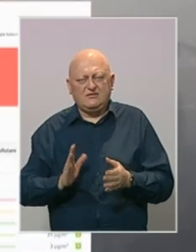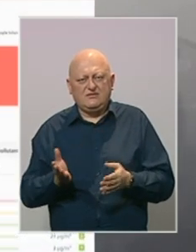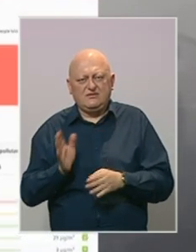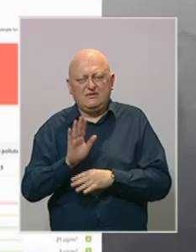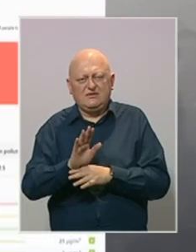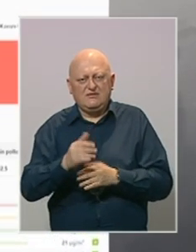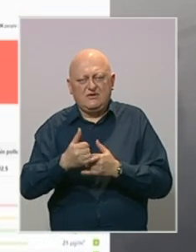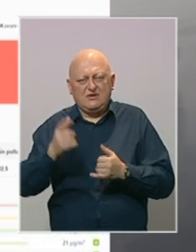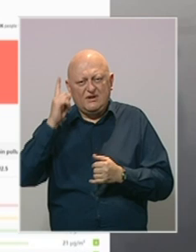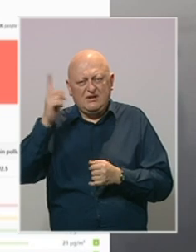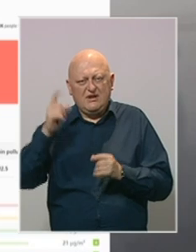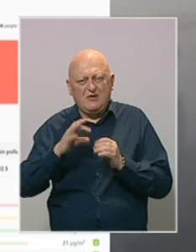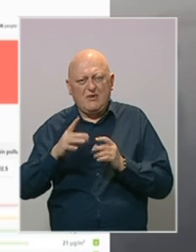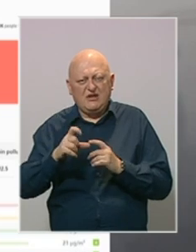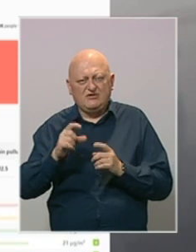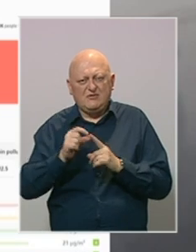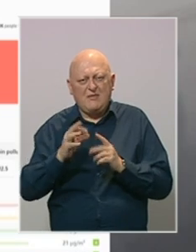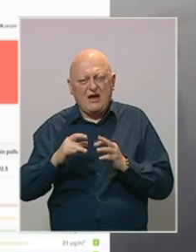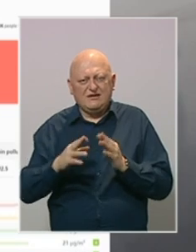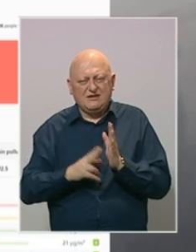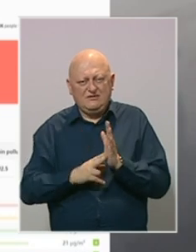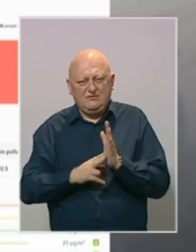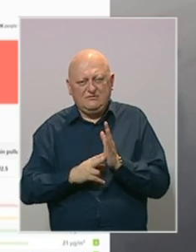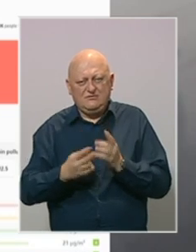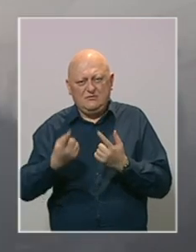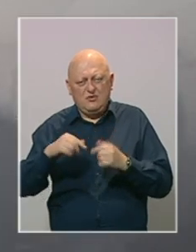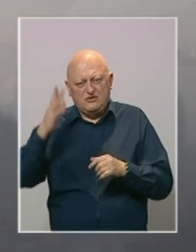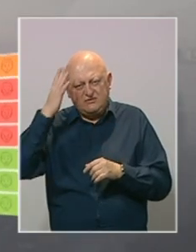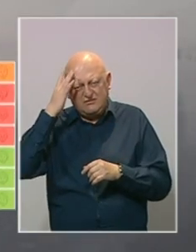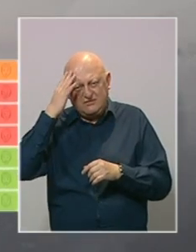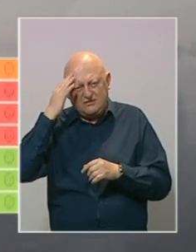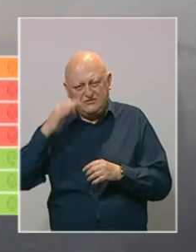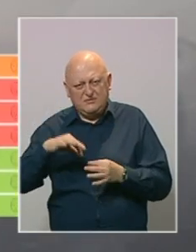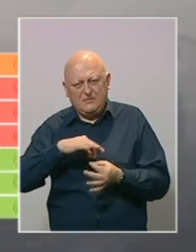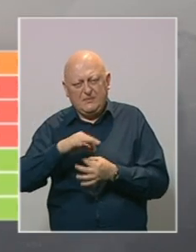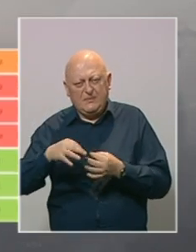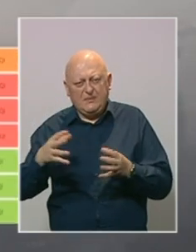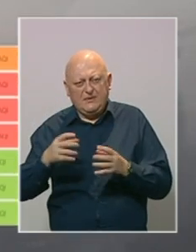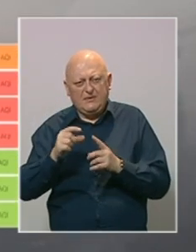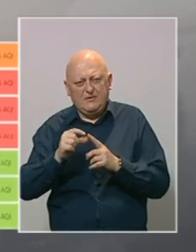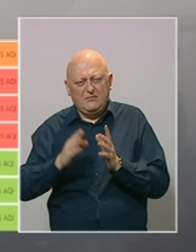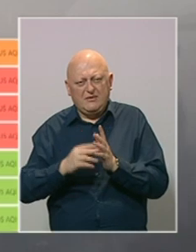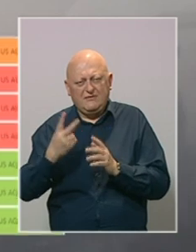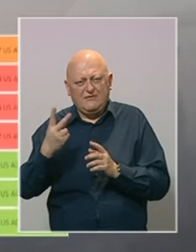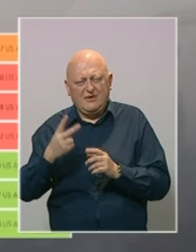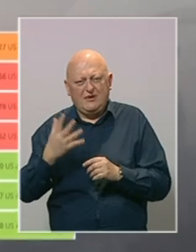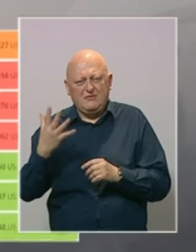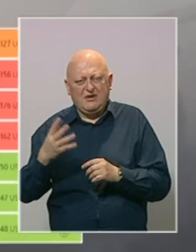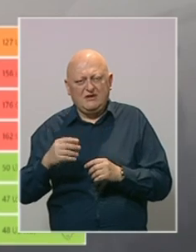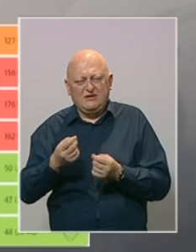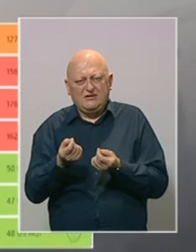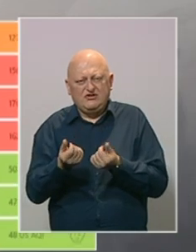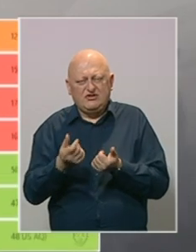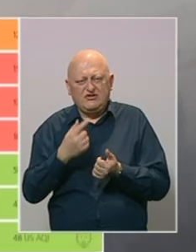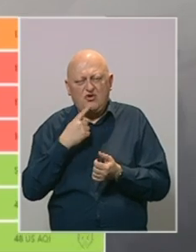samo gradovi u Indiji, Bangladešu i Pakistanu. Posebno zabrinjava koncentracija takozvanih PM2-5 čestica,